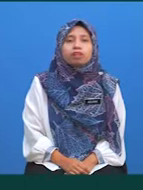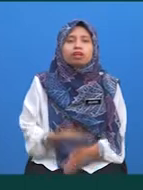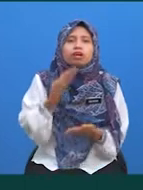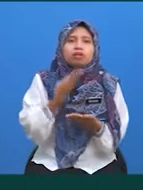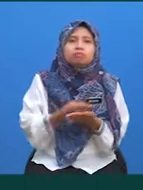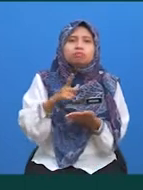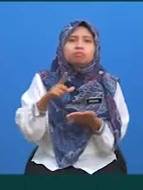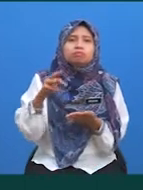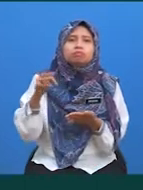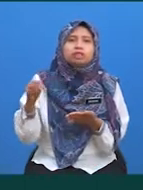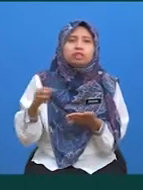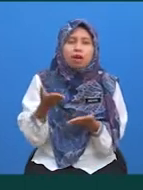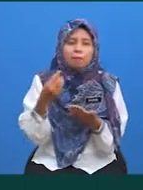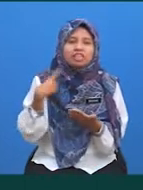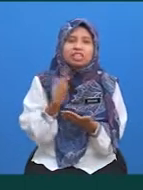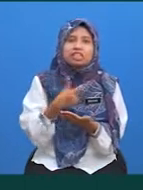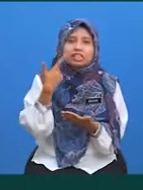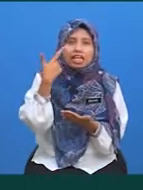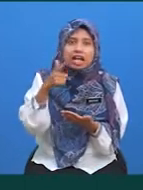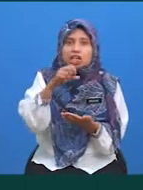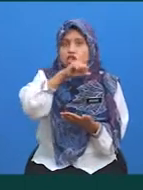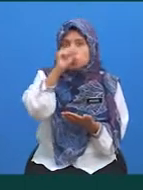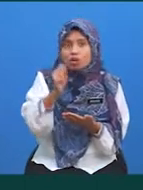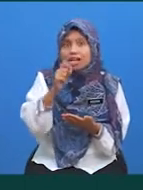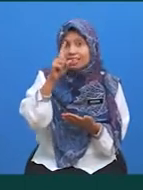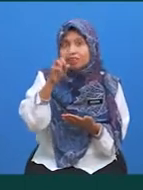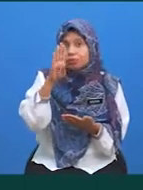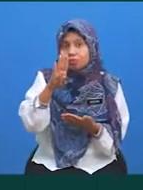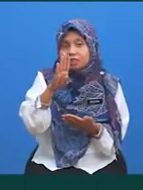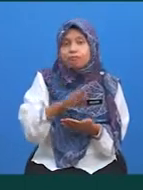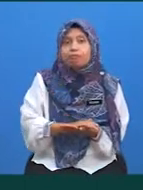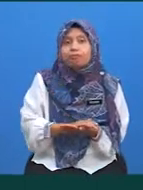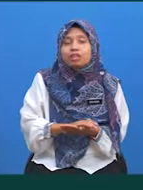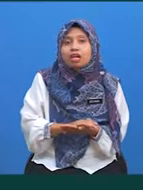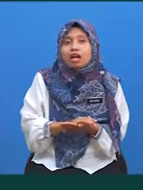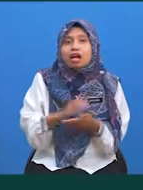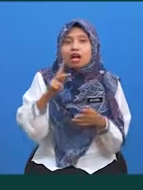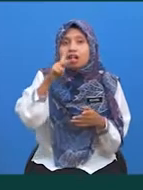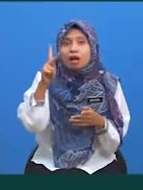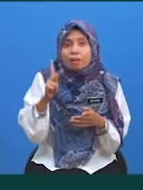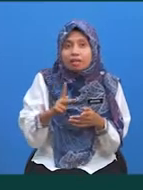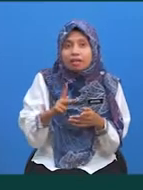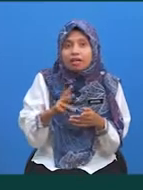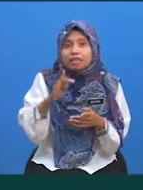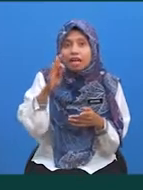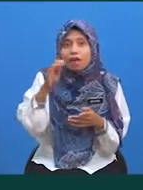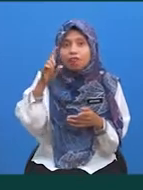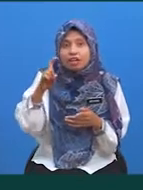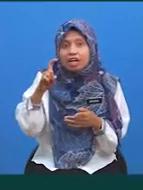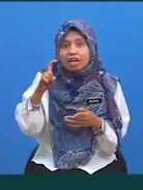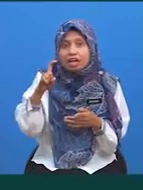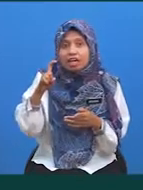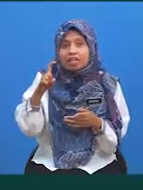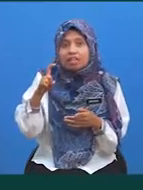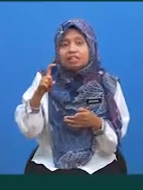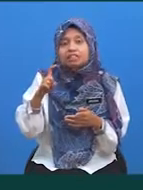-murid Mari kita lihat soalan 1B Diberi kamiran FX terhadap X bagi